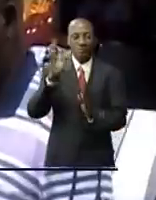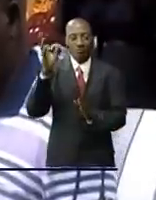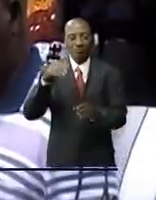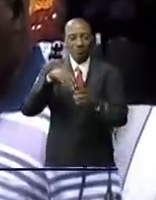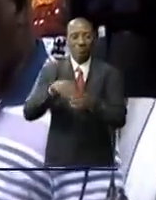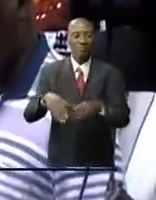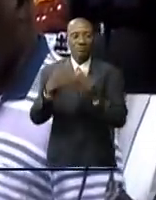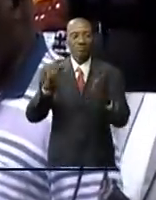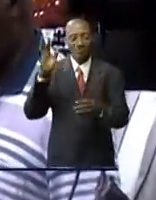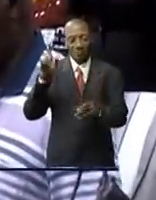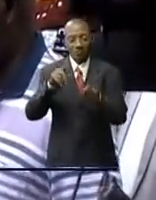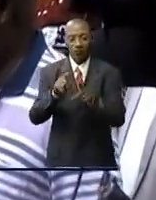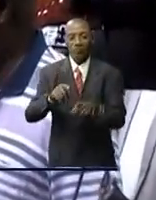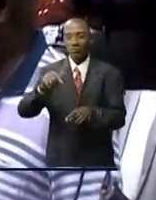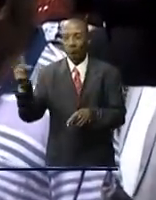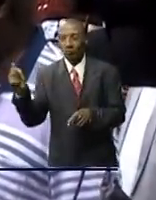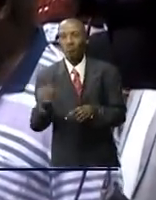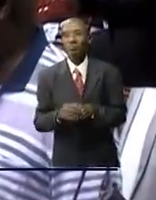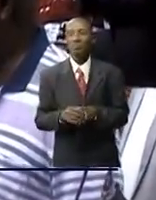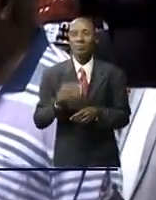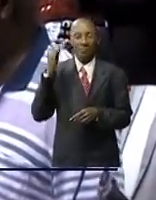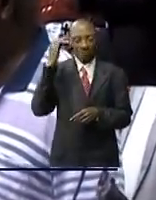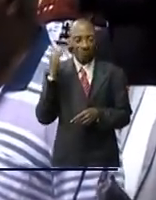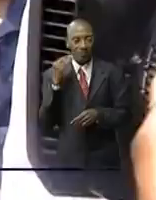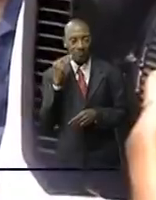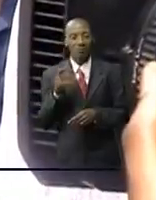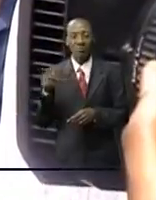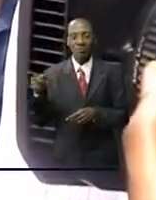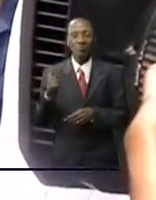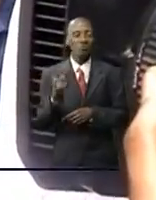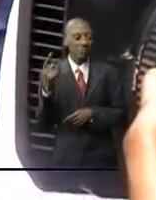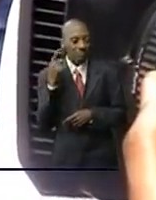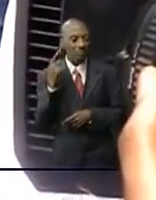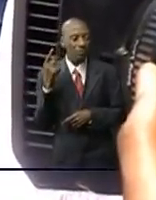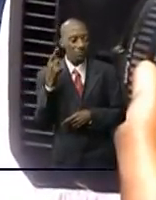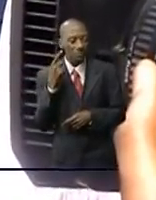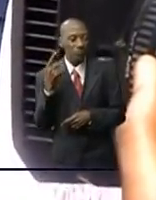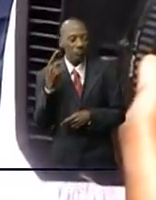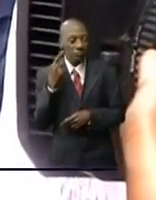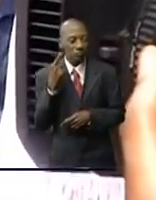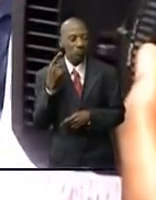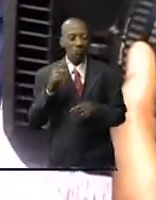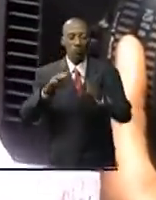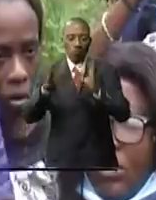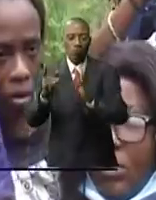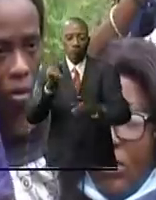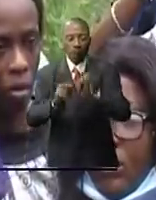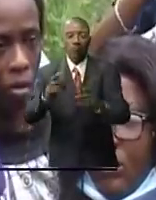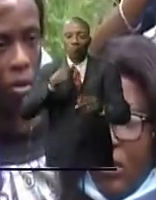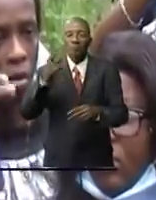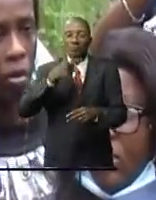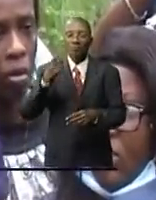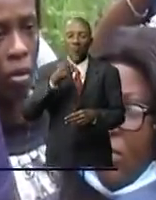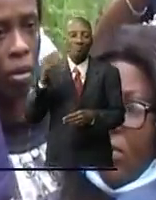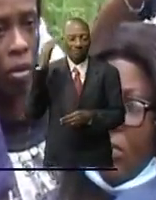'hydraulique rurale, le ministre d'État a suivi avec beaucoup d'attention les doléances de cette population qui se traduisent par